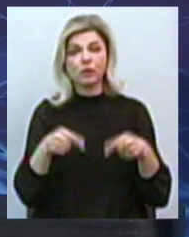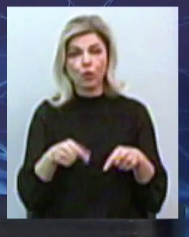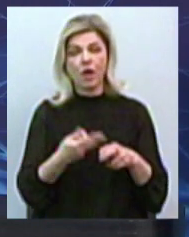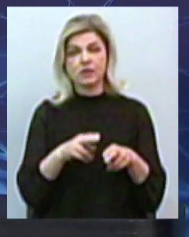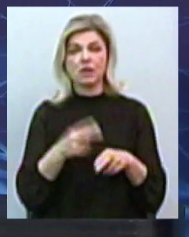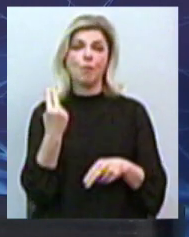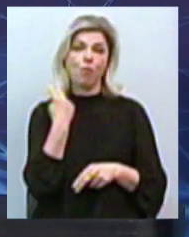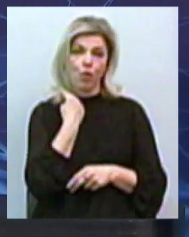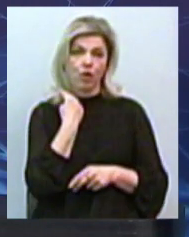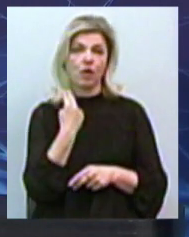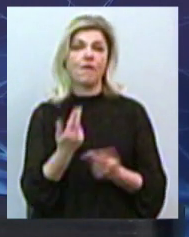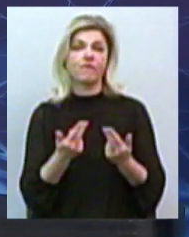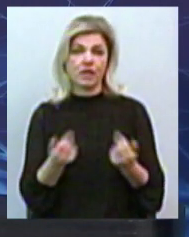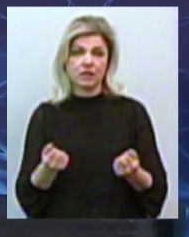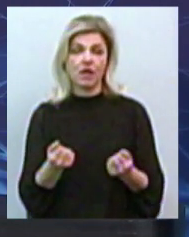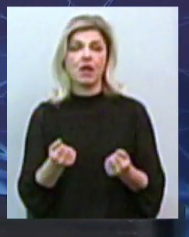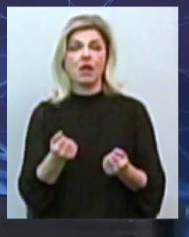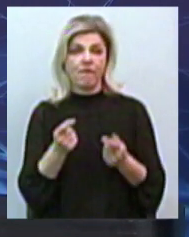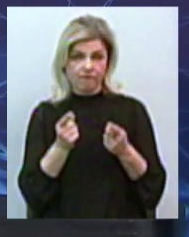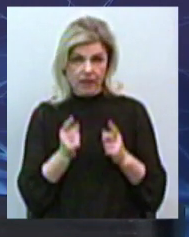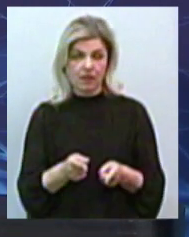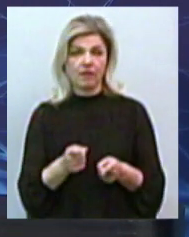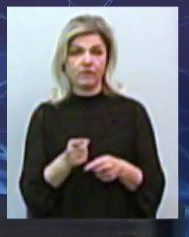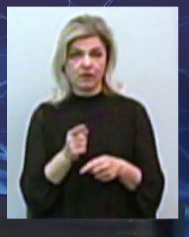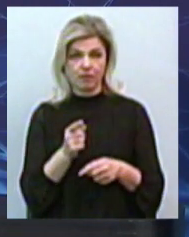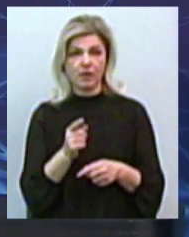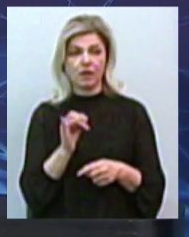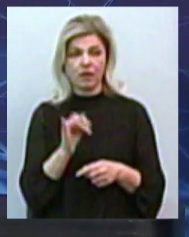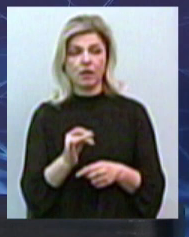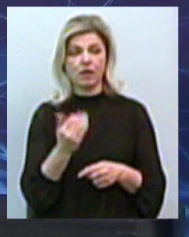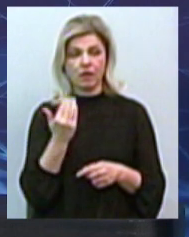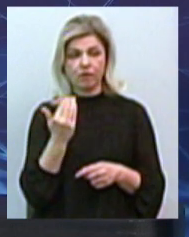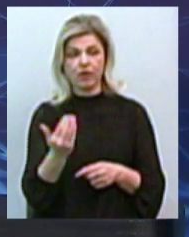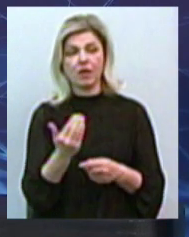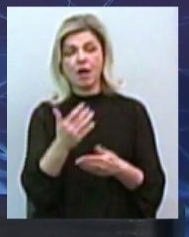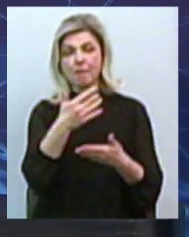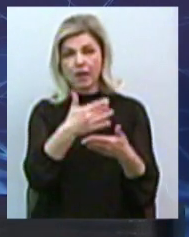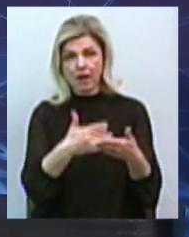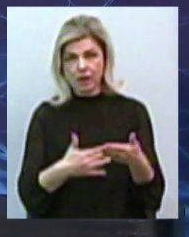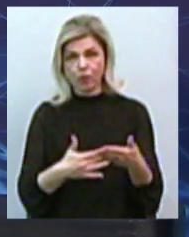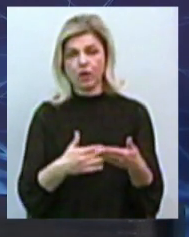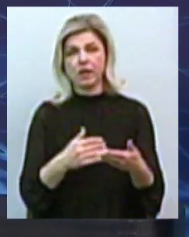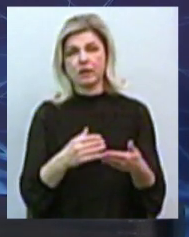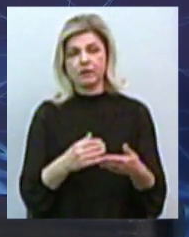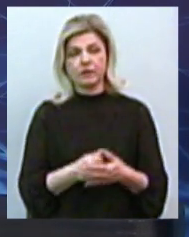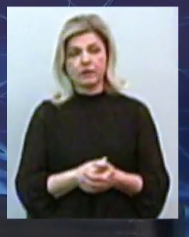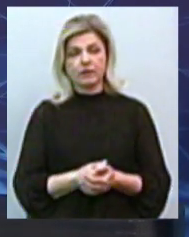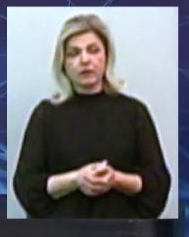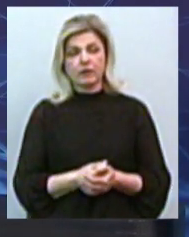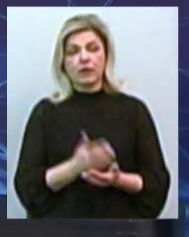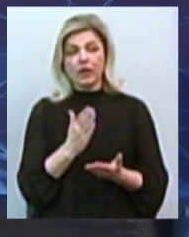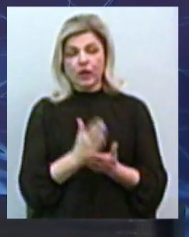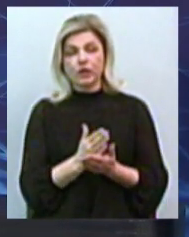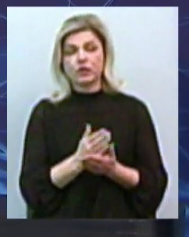борг визнаний фіктивним і його прибрано з цього переліку кредаторів і таке інше. Є там